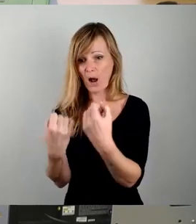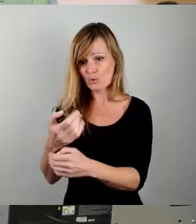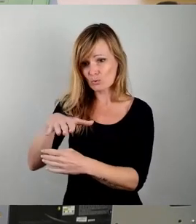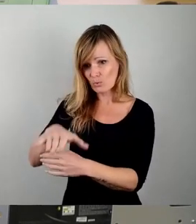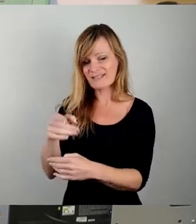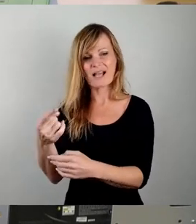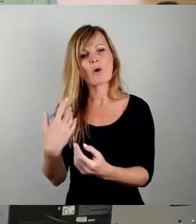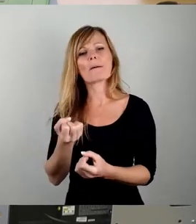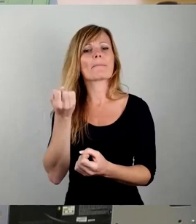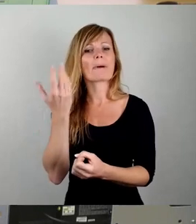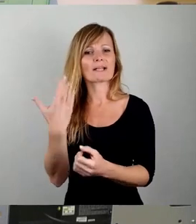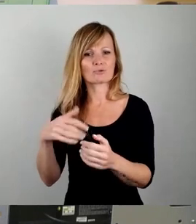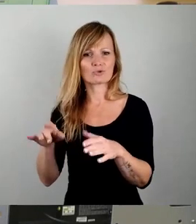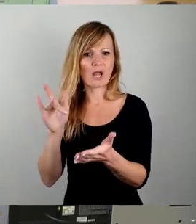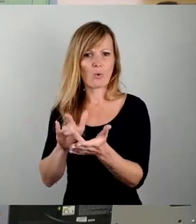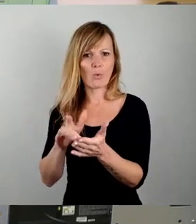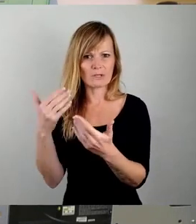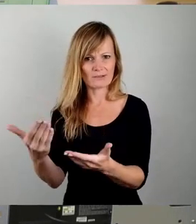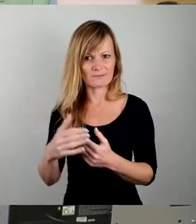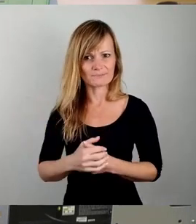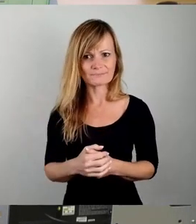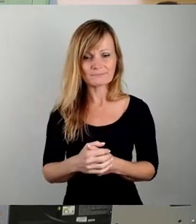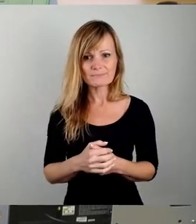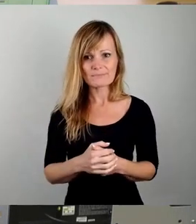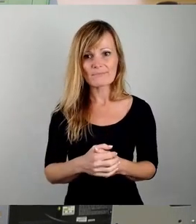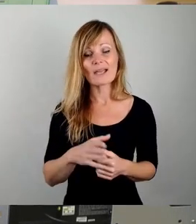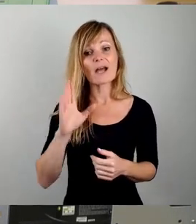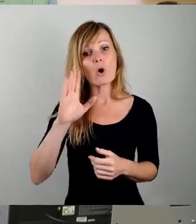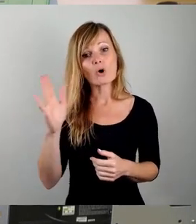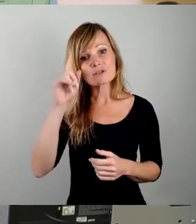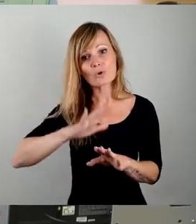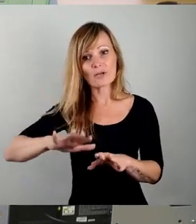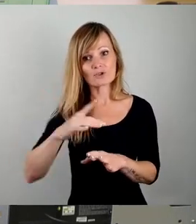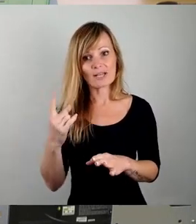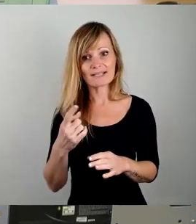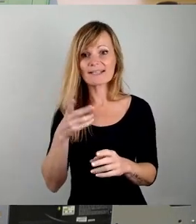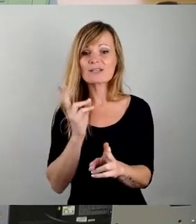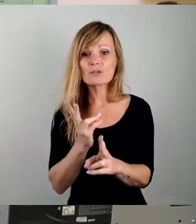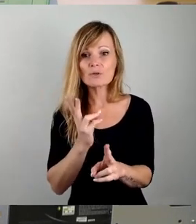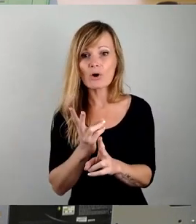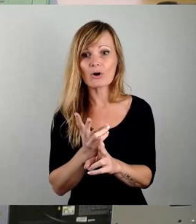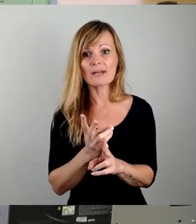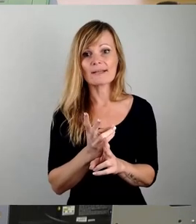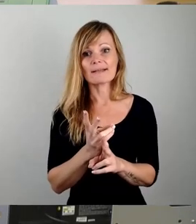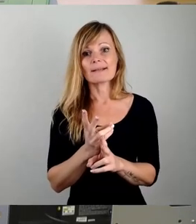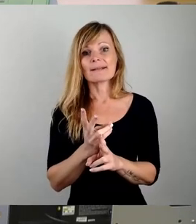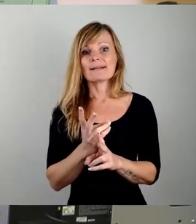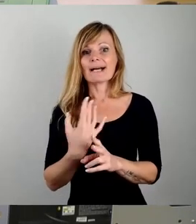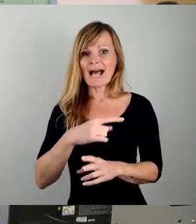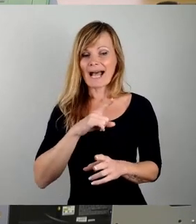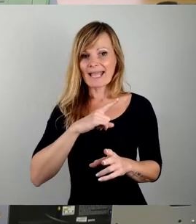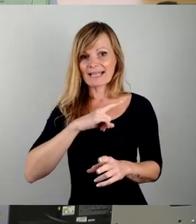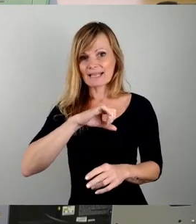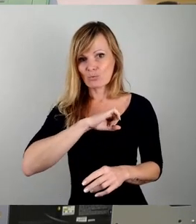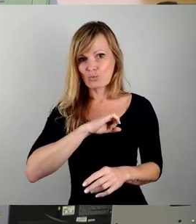praktischen Grund. Es ist ja auch so, dass in Ostdeutschland immer noch das Eigentum von Wohnungen und von